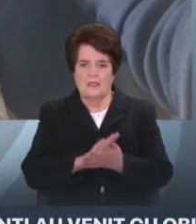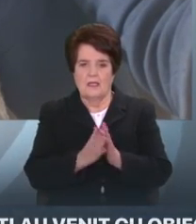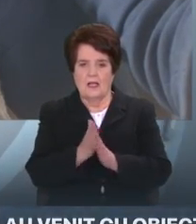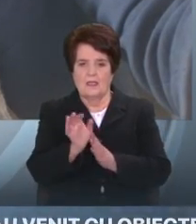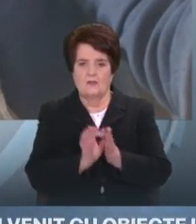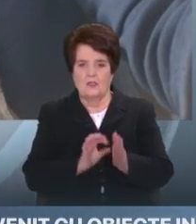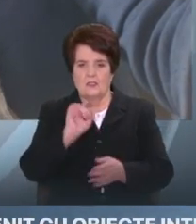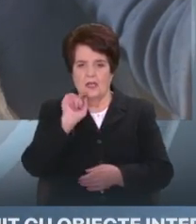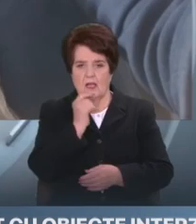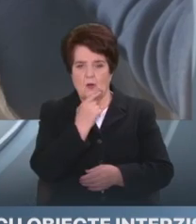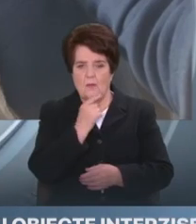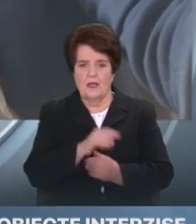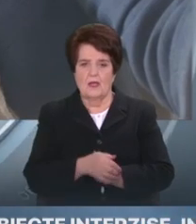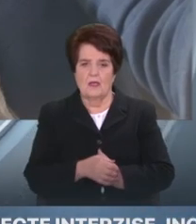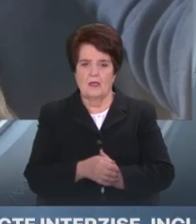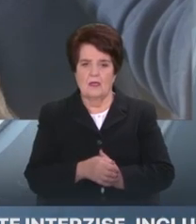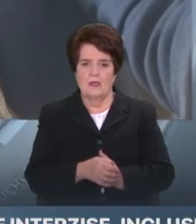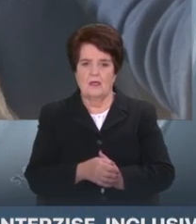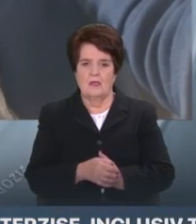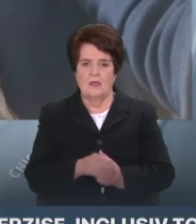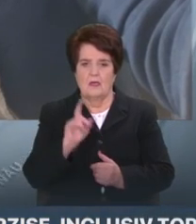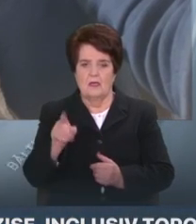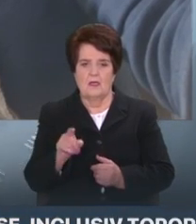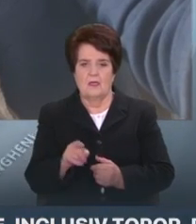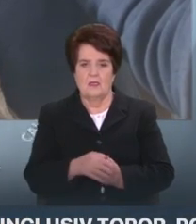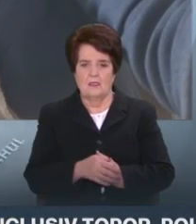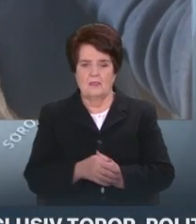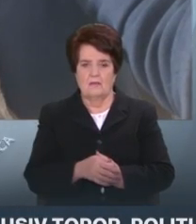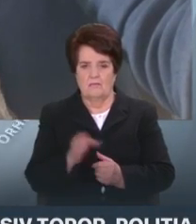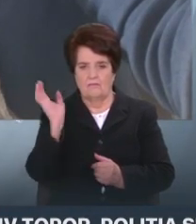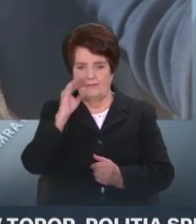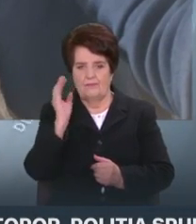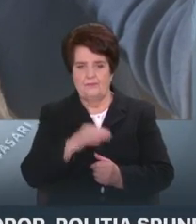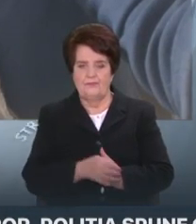economică în stânga Nistrului.